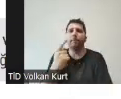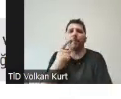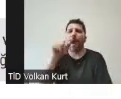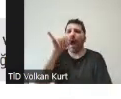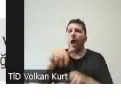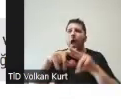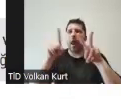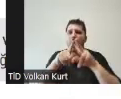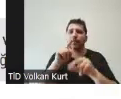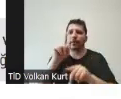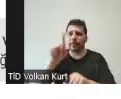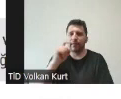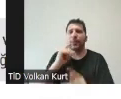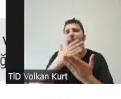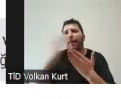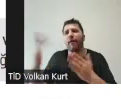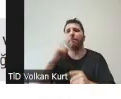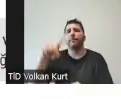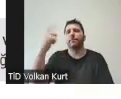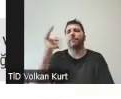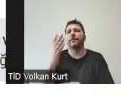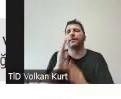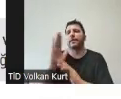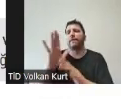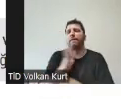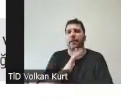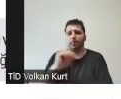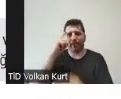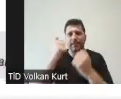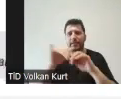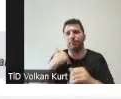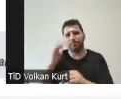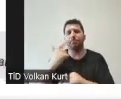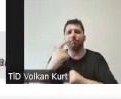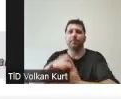devam edip deyip bir sonraki sayfada ilerliyorsunuz bilgisayar sisteminde biz de ilerleyelim.